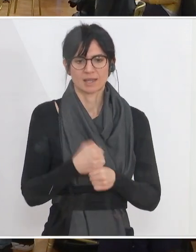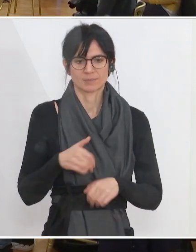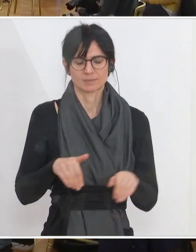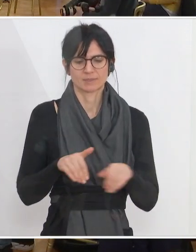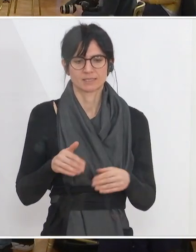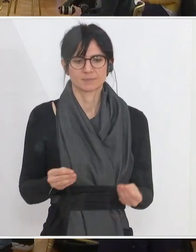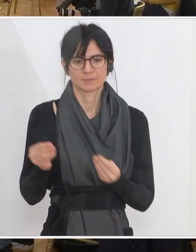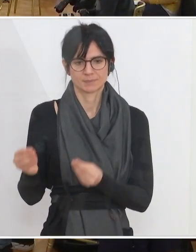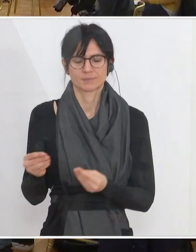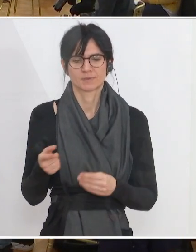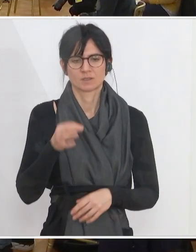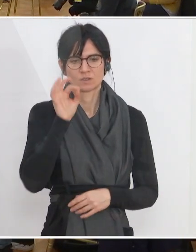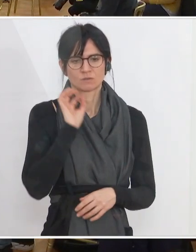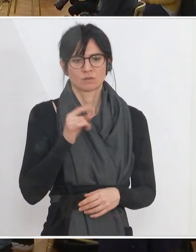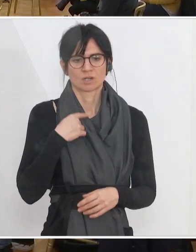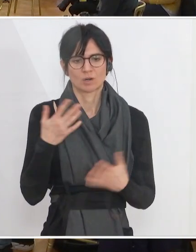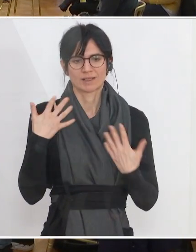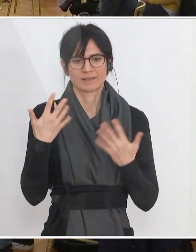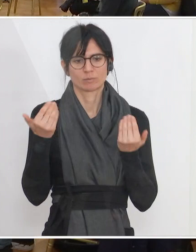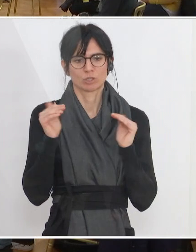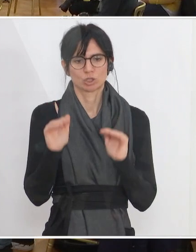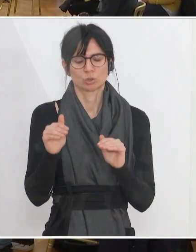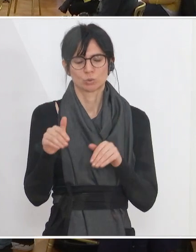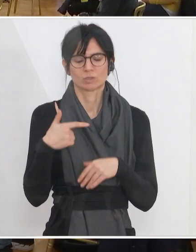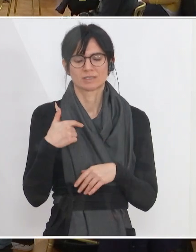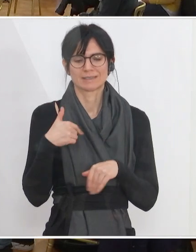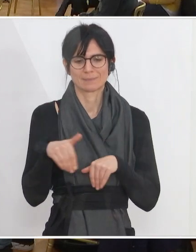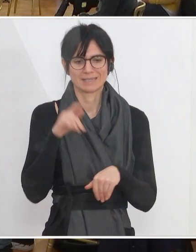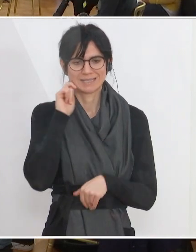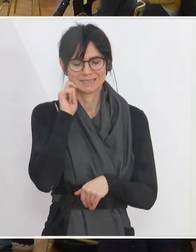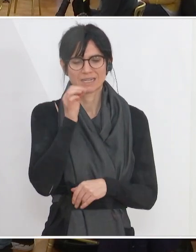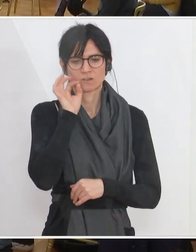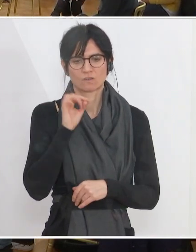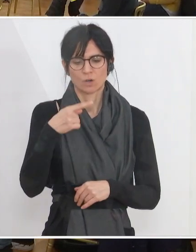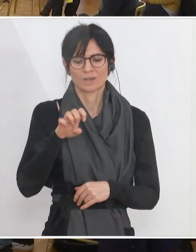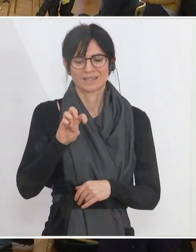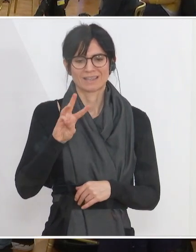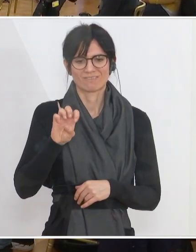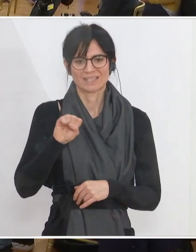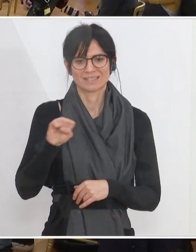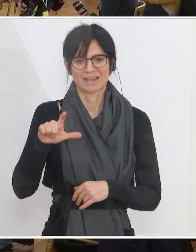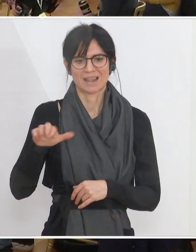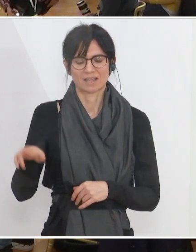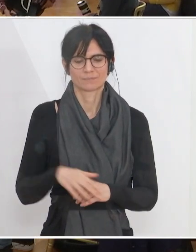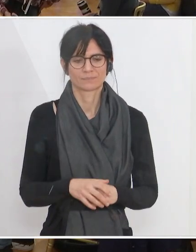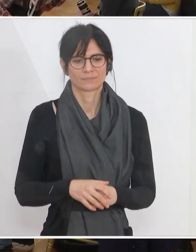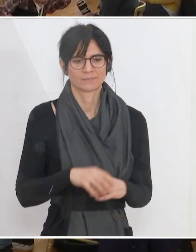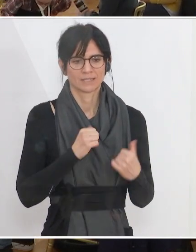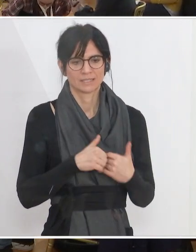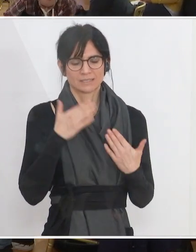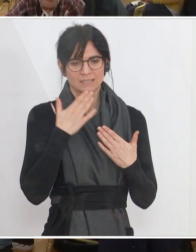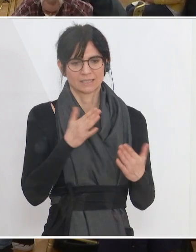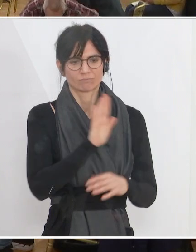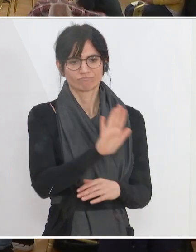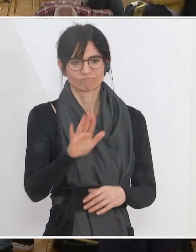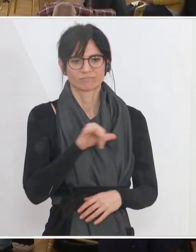Ich darf das Wort weitergeben an Frau Klimaschutzministerin Leonore Gewessler. Sehr geehrte Damen und Herren, auch meinerseits herzlichen Dank für